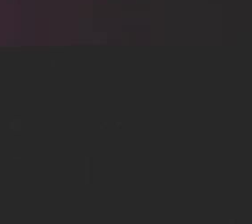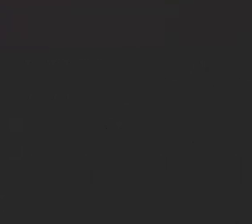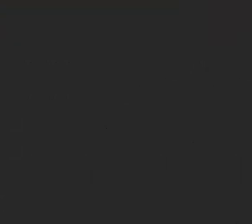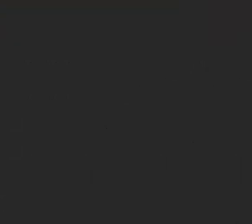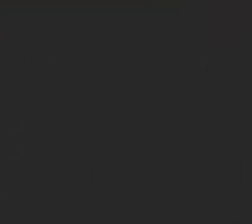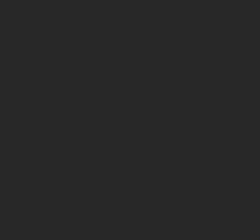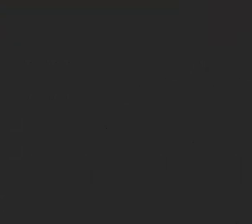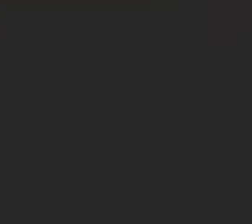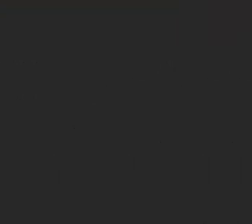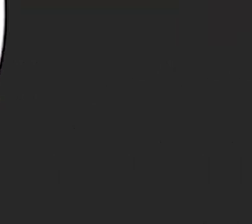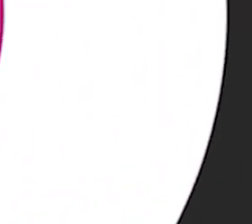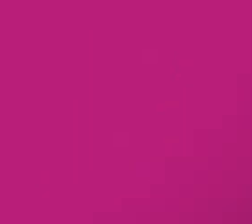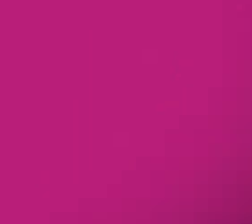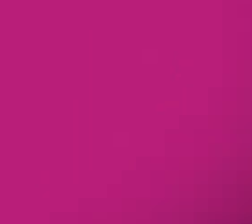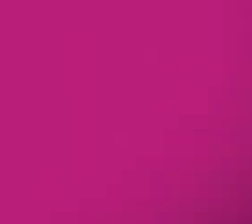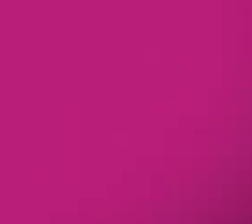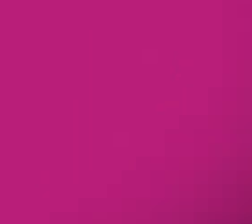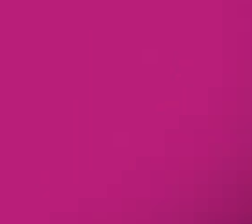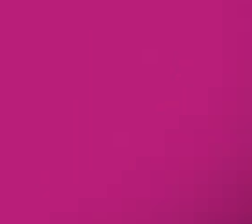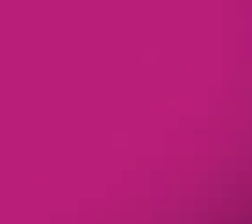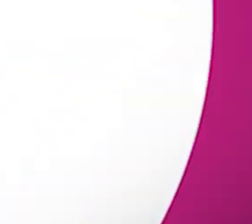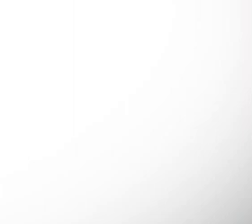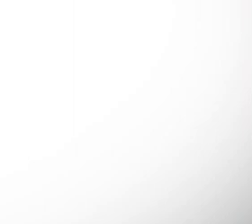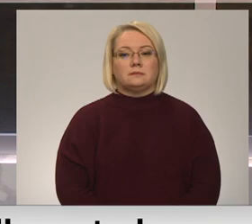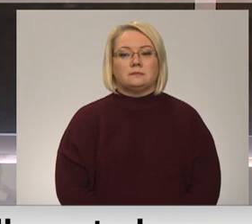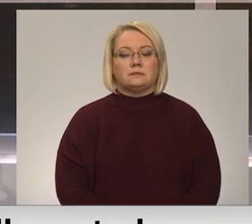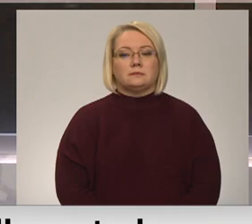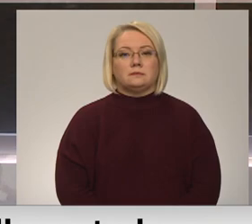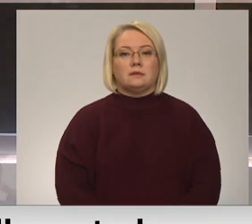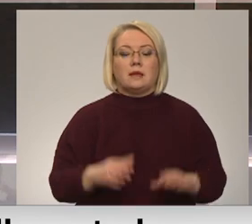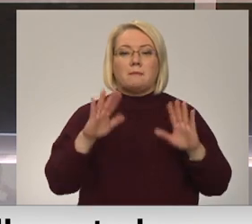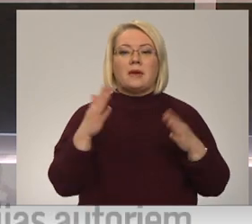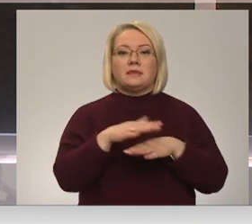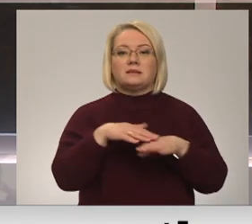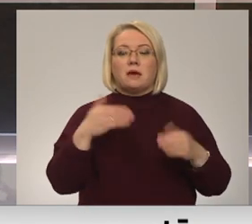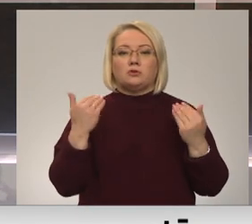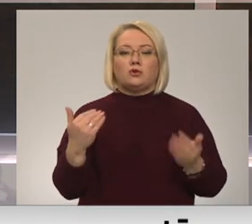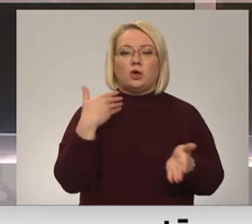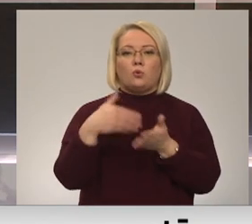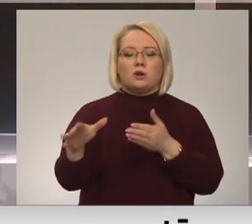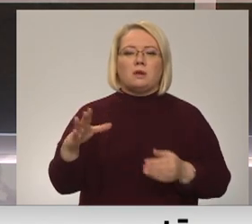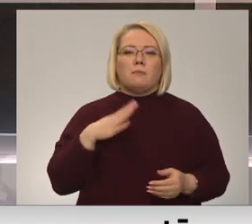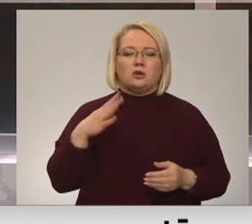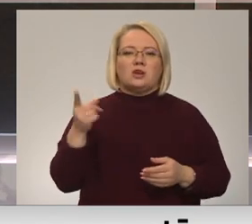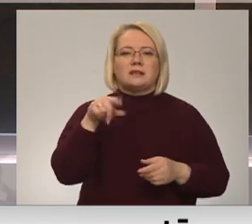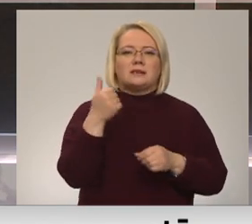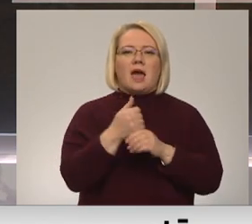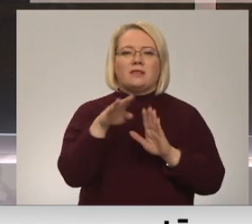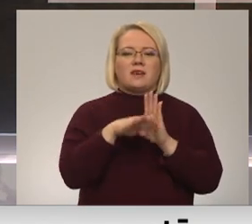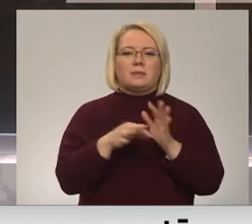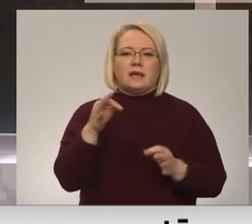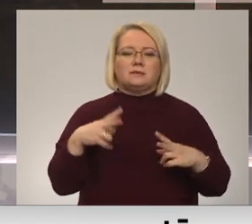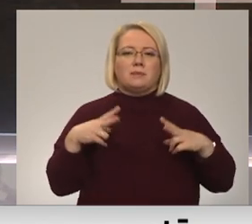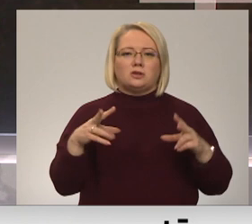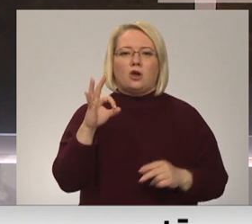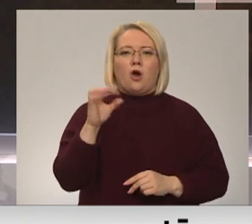Re, visi ēters ir te! Bet saim šodien noraidīja bijušās satvērsmis tiesas priekšsēdētais